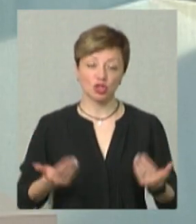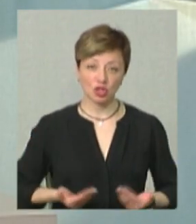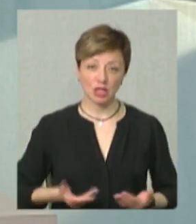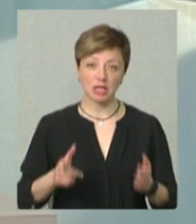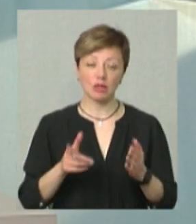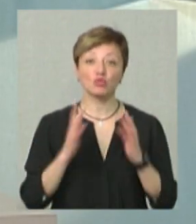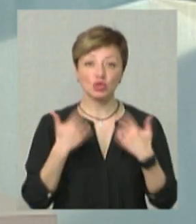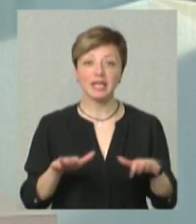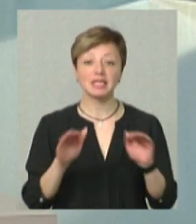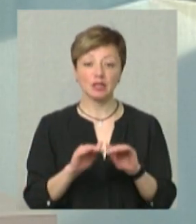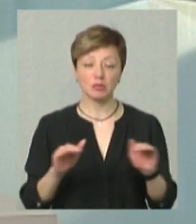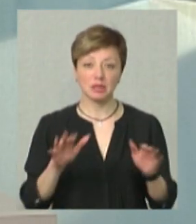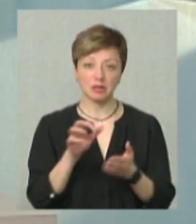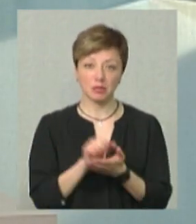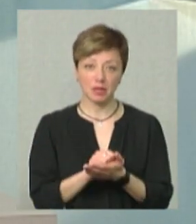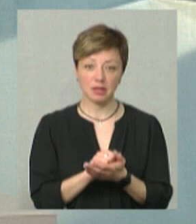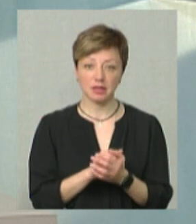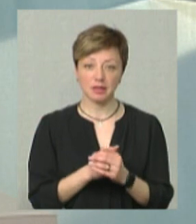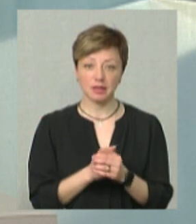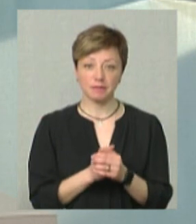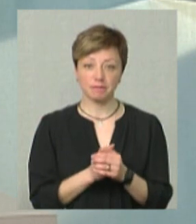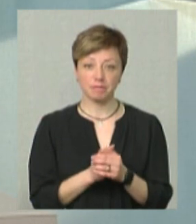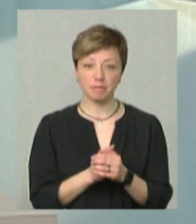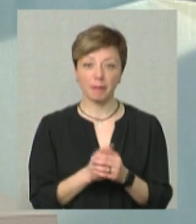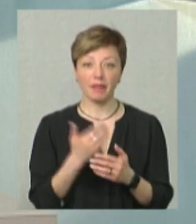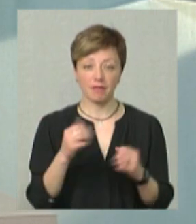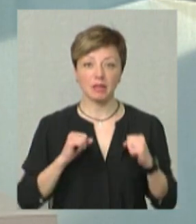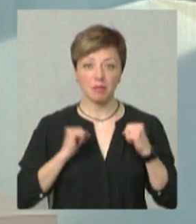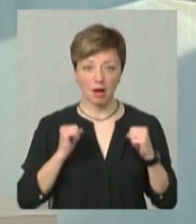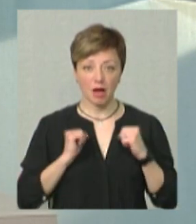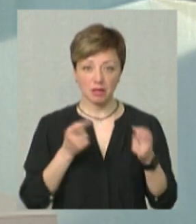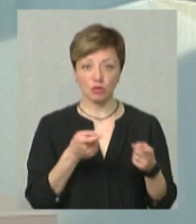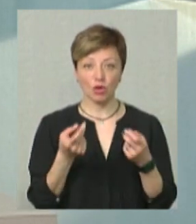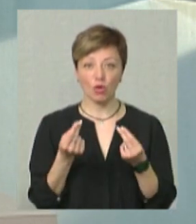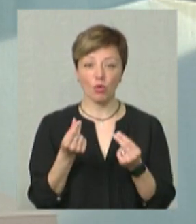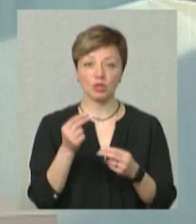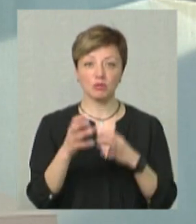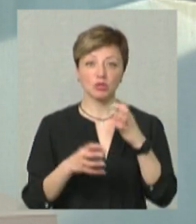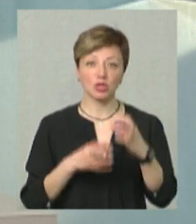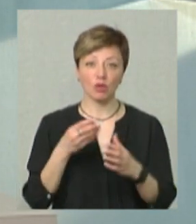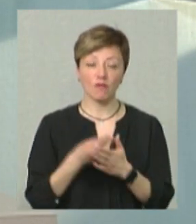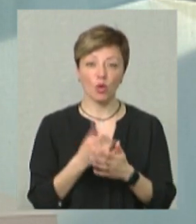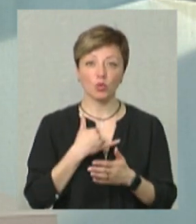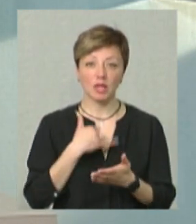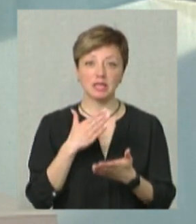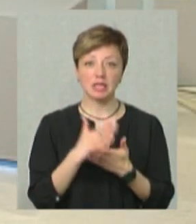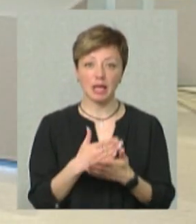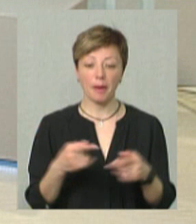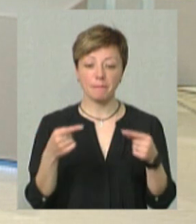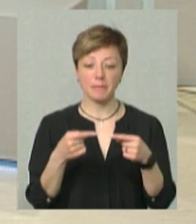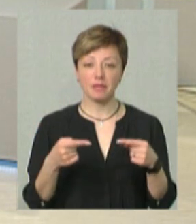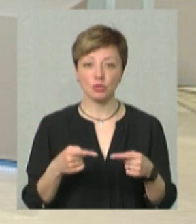займатися. Тобто, ми в такому форматі. А намагаєтесь залучати кошти міжнародних фондів? Так, так. У нас є певні